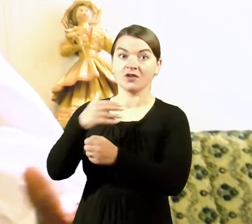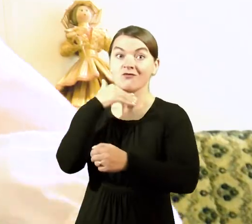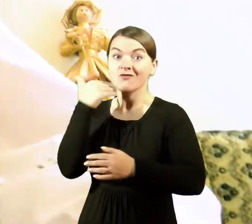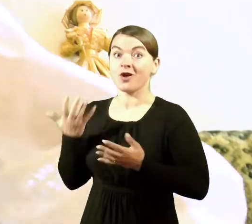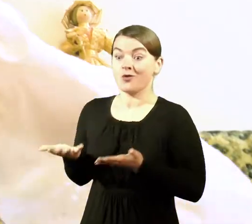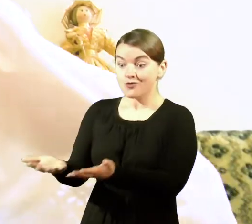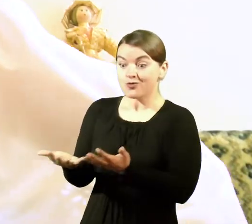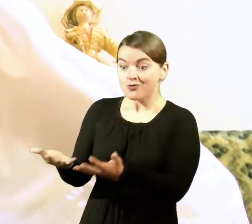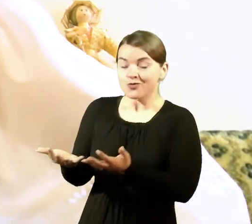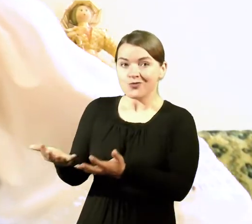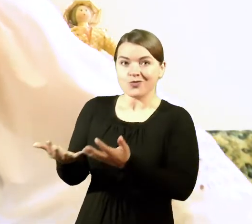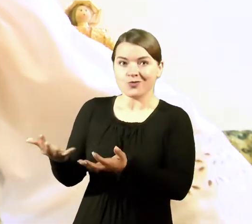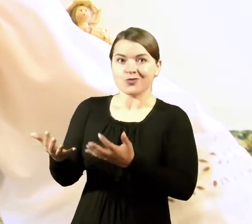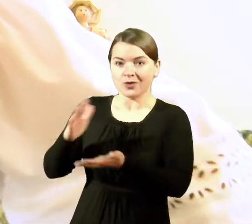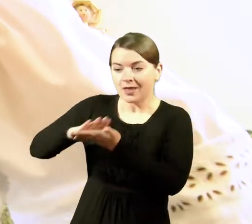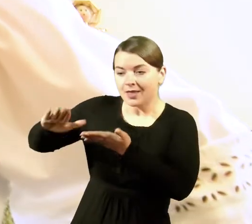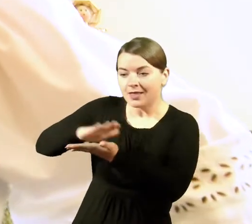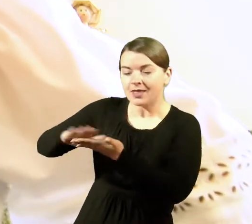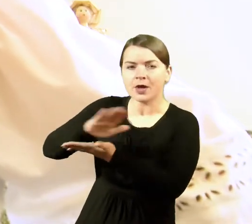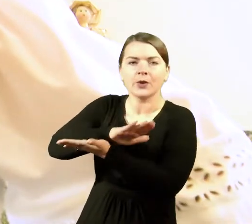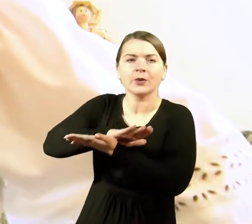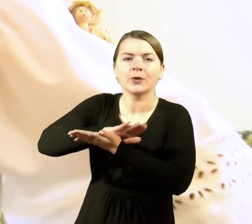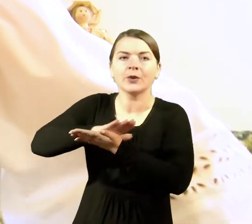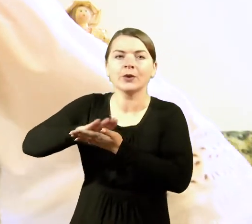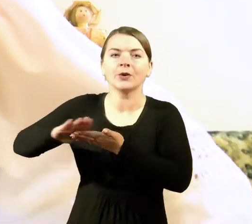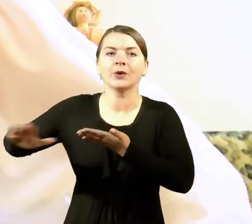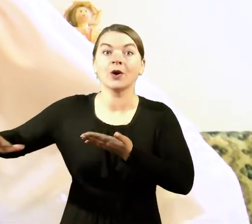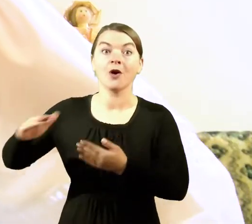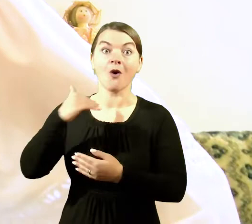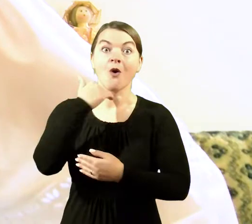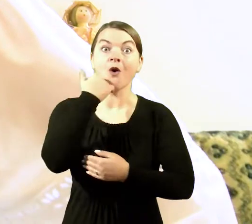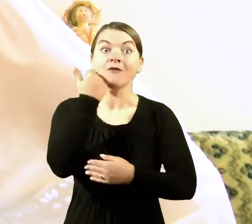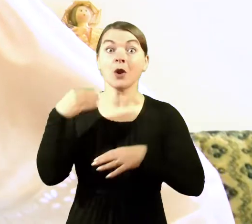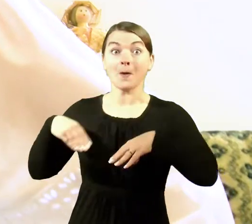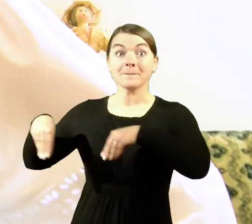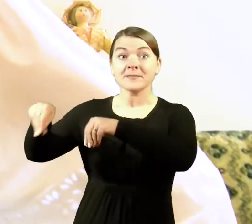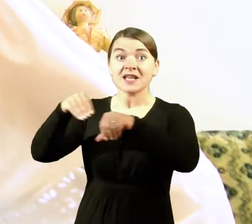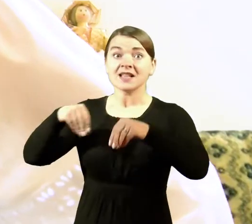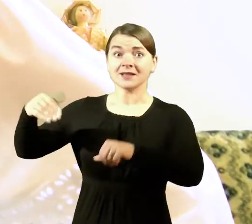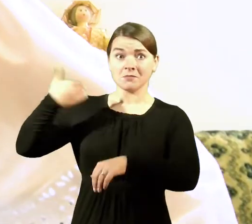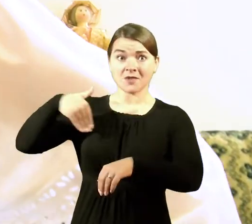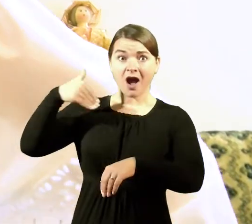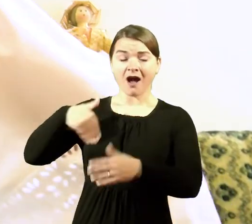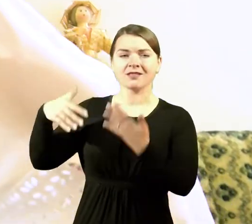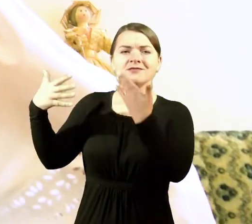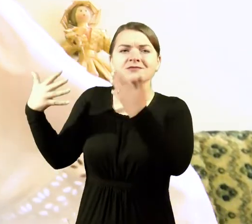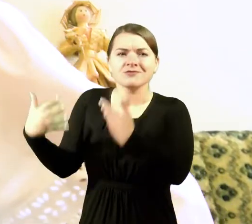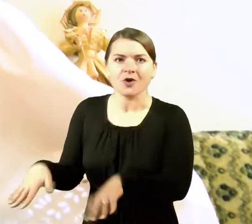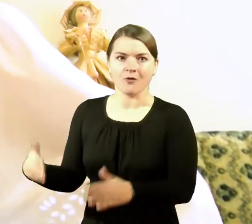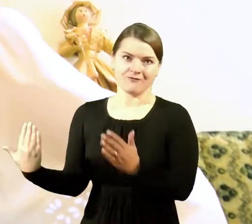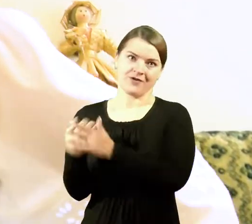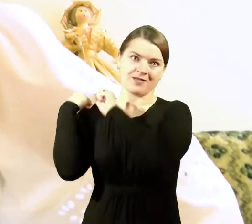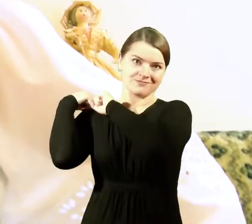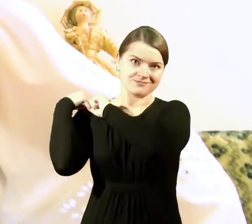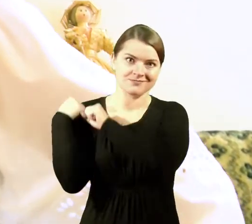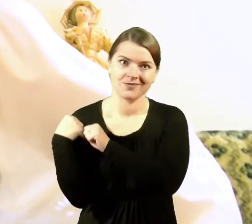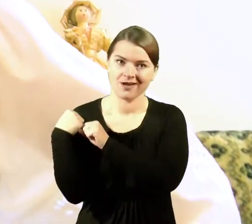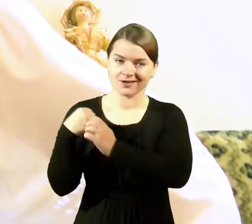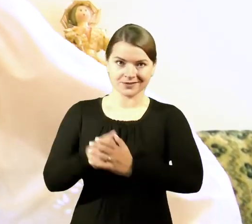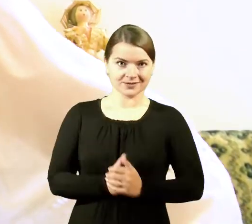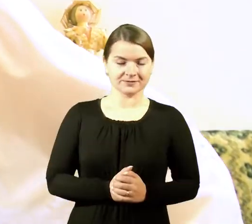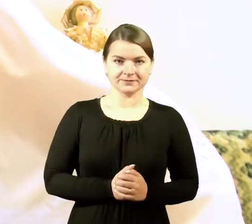sėtu atsijojami miltai nuo grūdų lukštų. O tada su maltei miltai vėl supilami maišus.